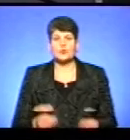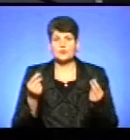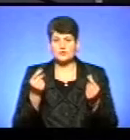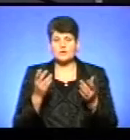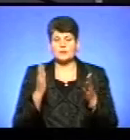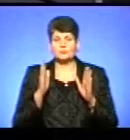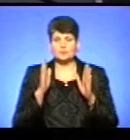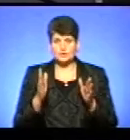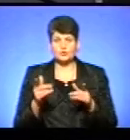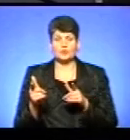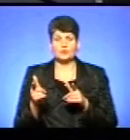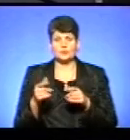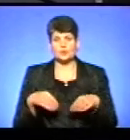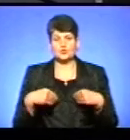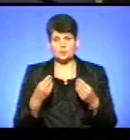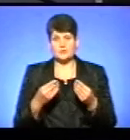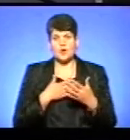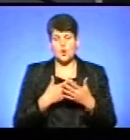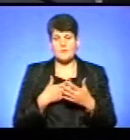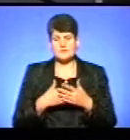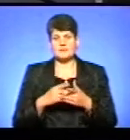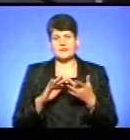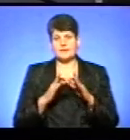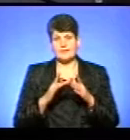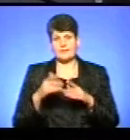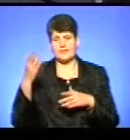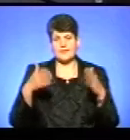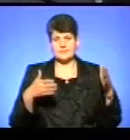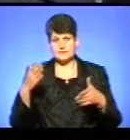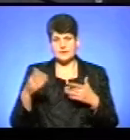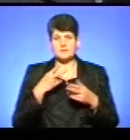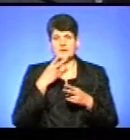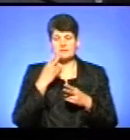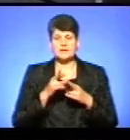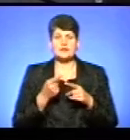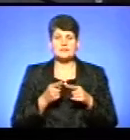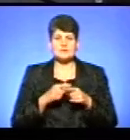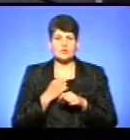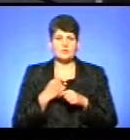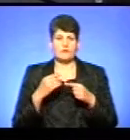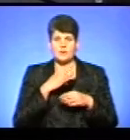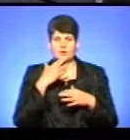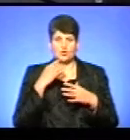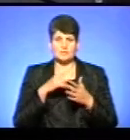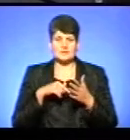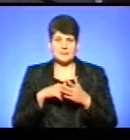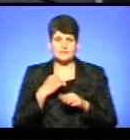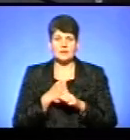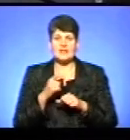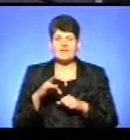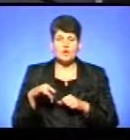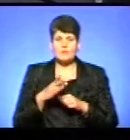щоб він був в доступній громадськості, в інтернеті, на стендах і так далі. Ми дивилися, як це робиться в багатьох містах Європи, там, де